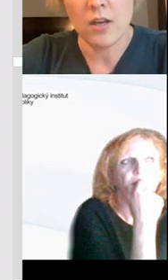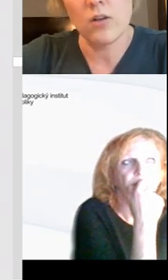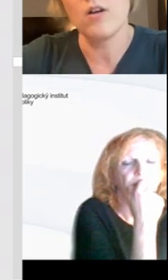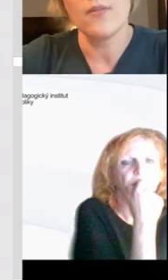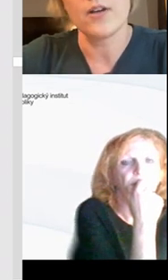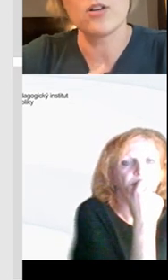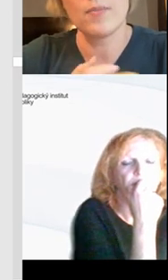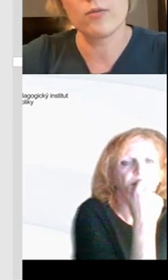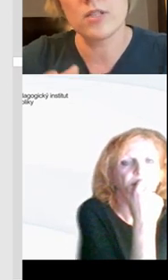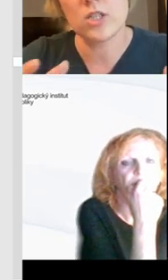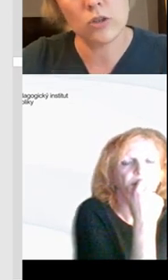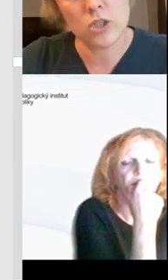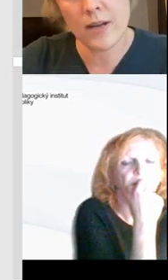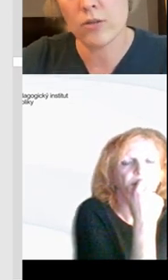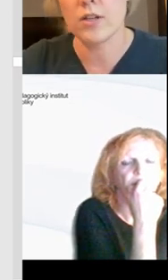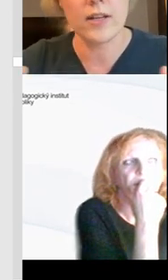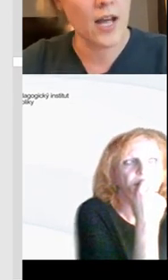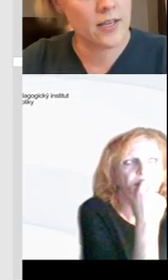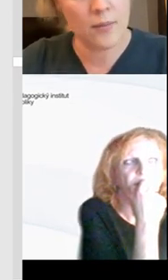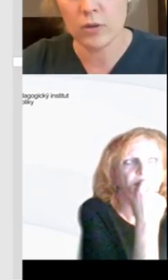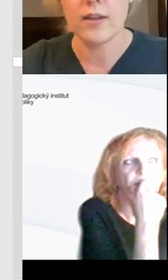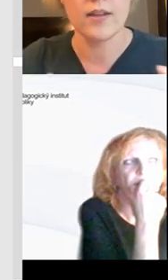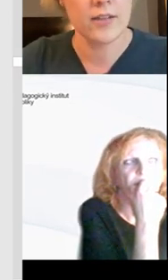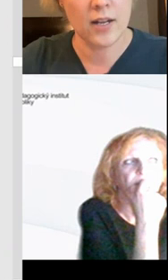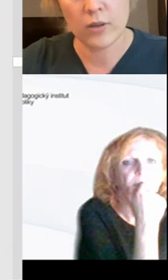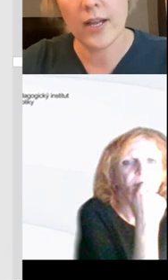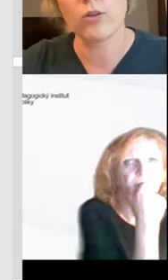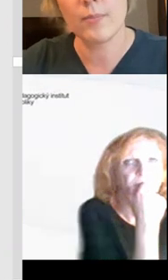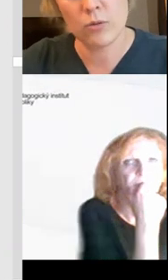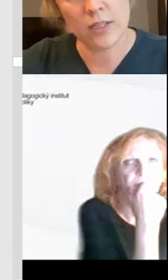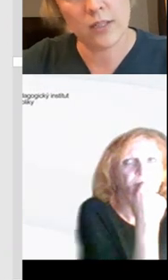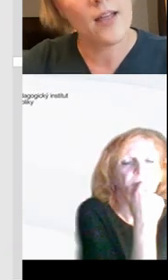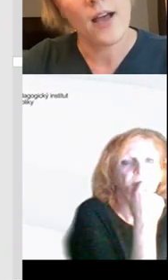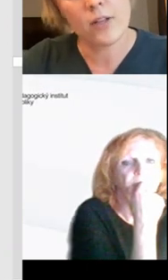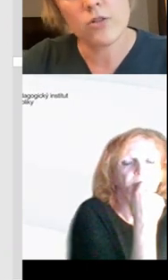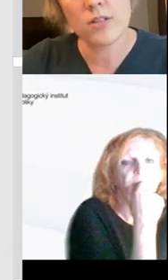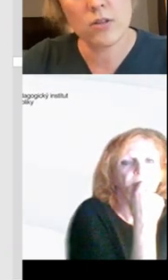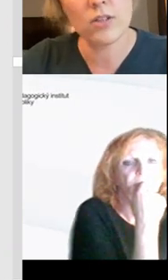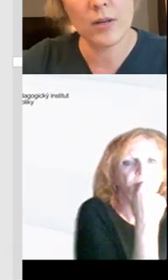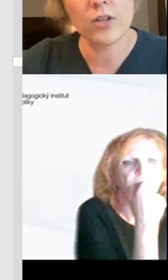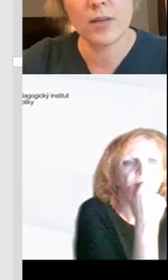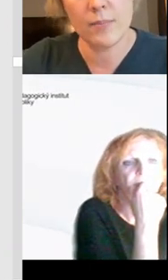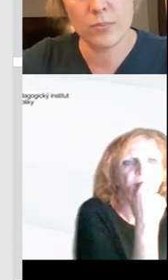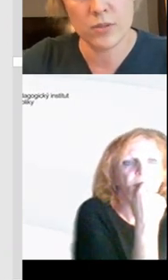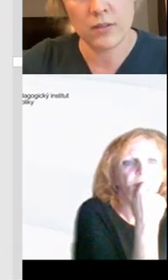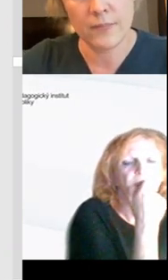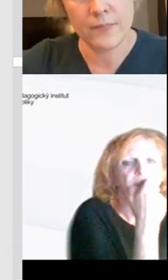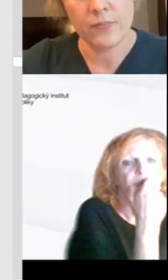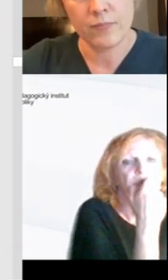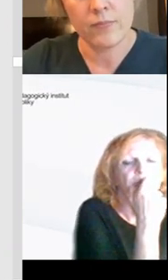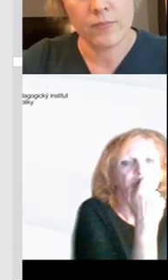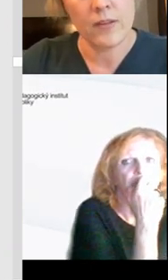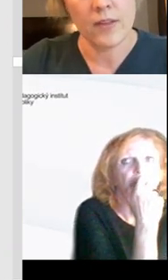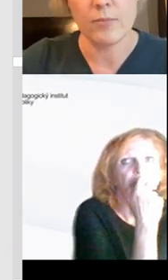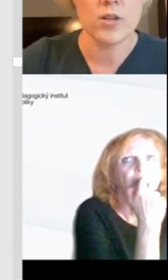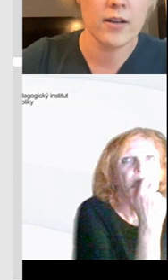zařízení, jo. Takže opravdu si to třeba i rozdělit. Já dělám tohle, já dělám tohle, já to naplňuji takhle a vyloženě si to tam, jako kdyby i popsat.